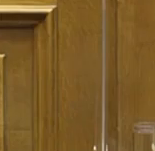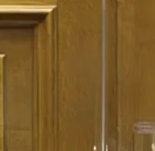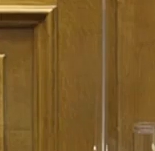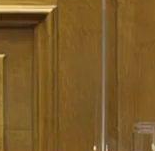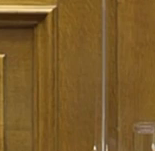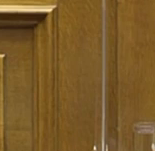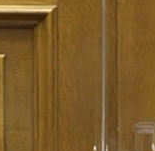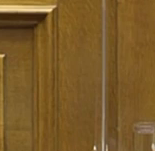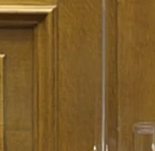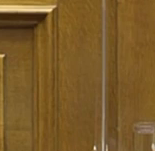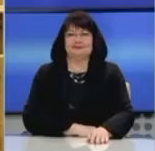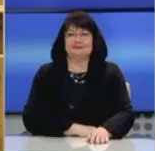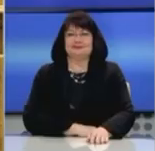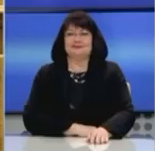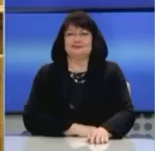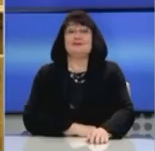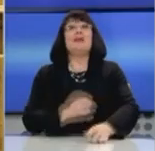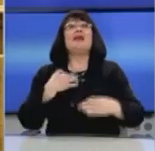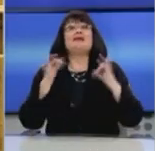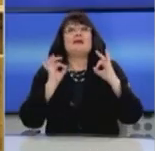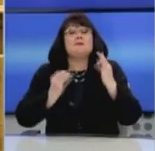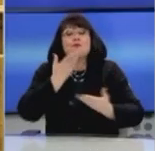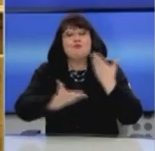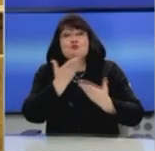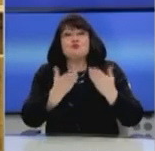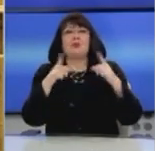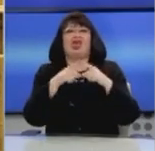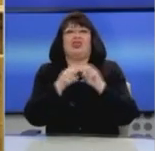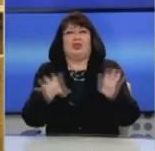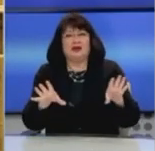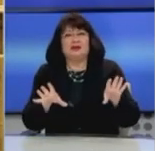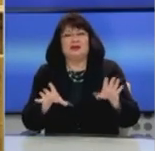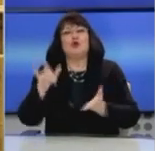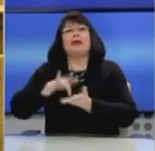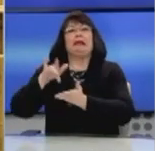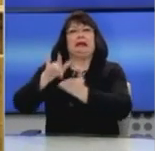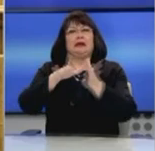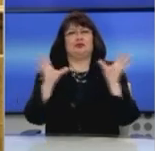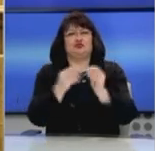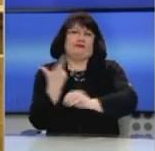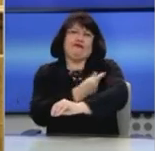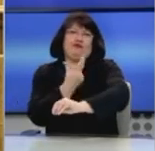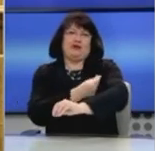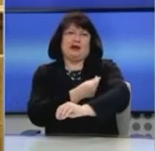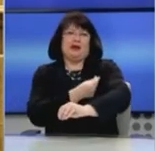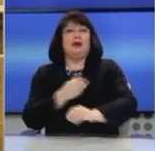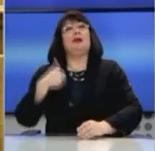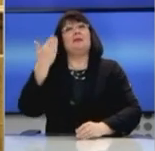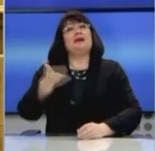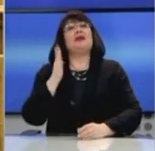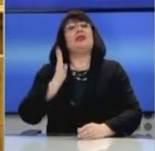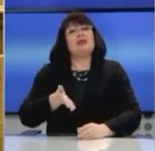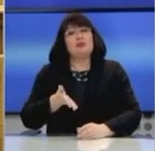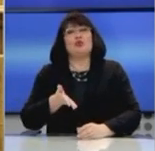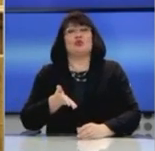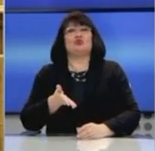αναφέρετηκα σε συγκεκριμένες προτάσεις που έχουμε κάνει. Και για το δίκτυο των κέντρων εμβολιασμού, που μετά θα μπορούσε να